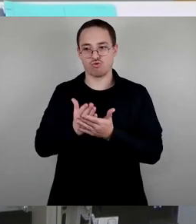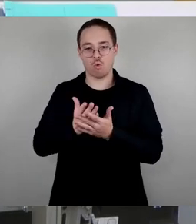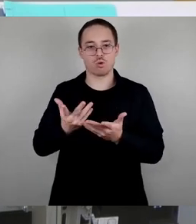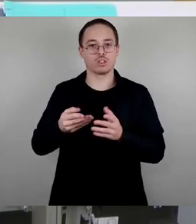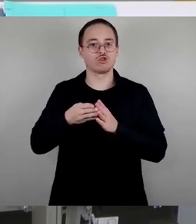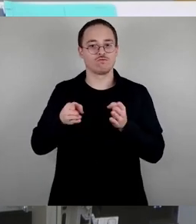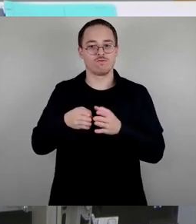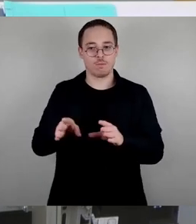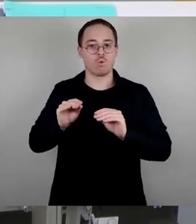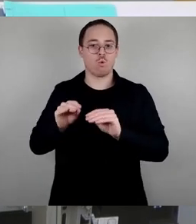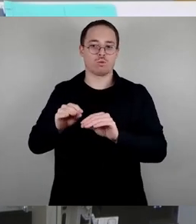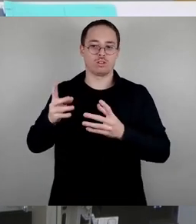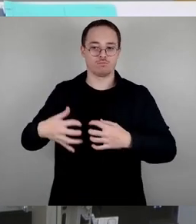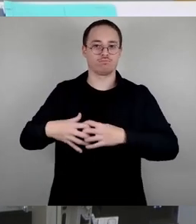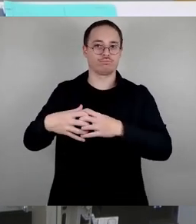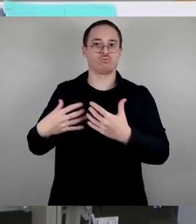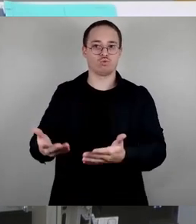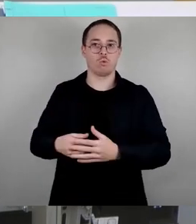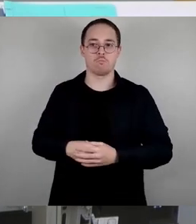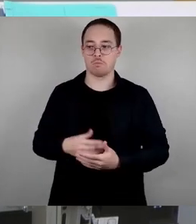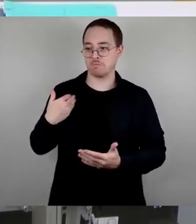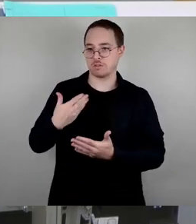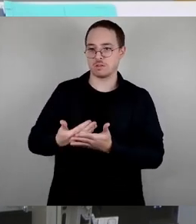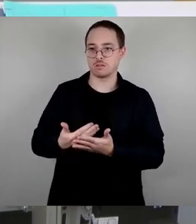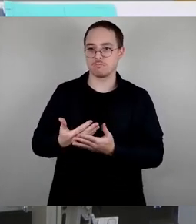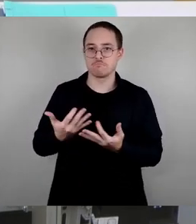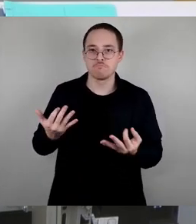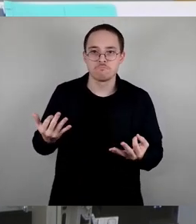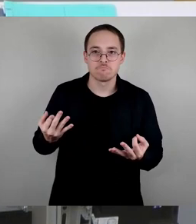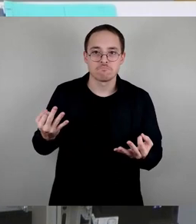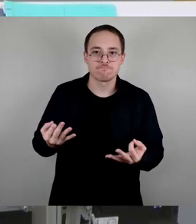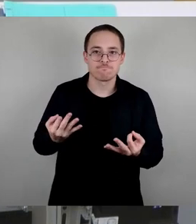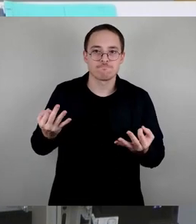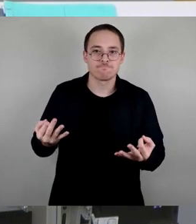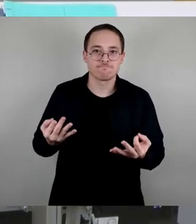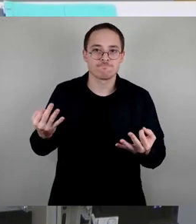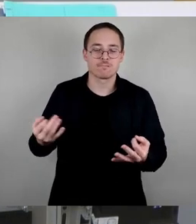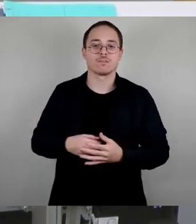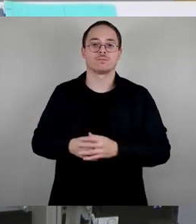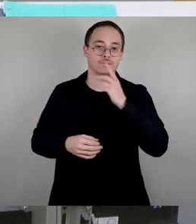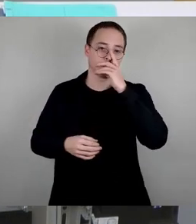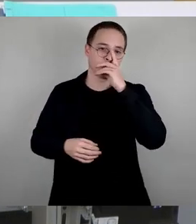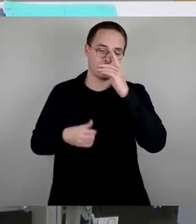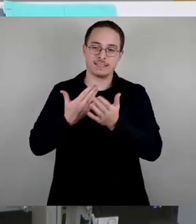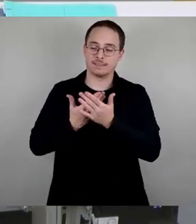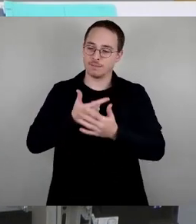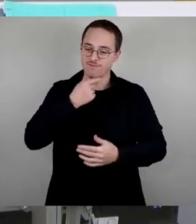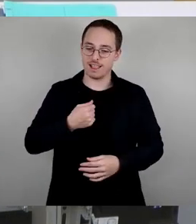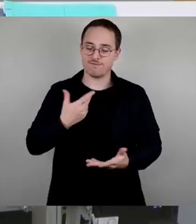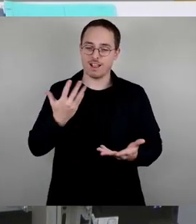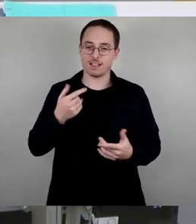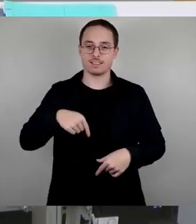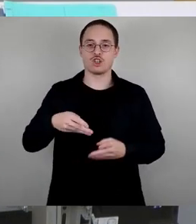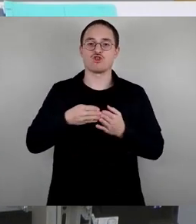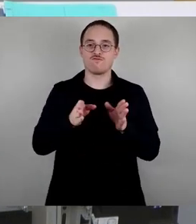wir auch an unserer Forderung fest, endlich für ein entsprechendes Schwimmlern-Kursprogramm für alle Kinder und zwar unabhängig von dem Geldbeutel